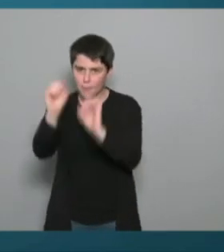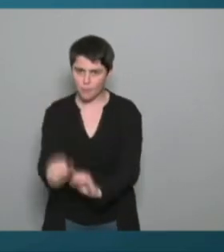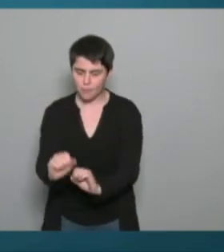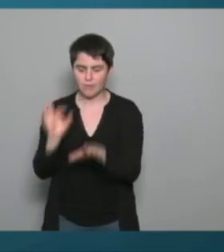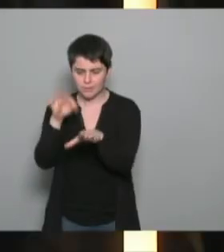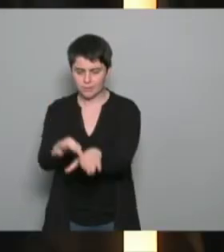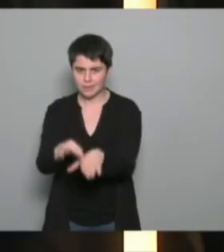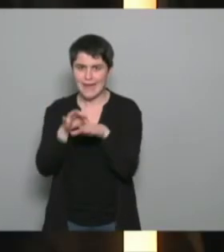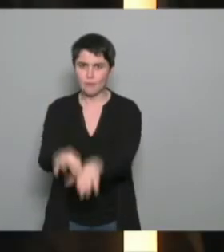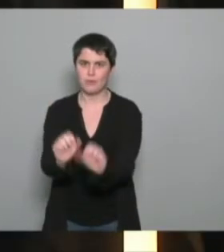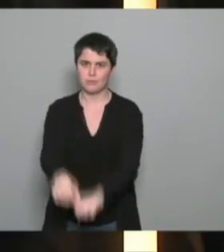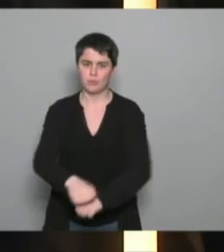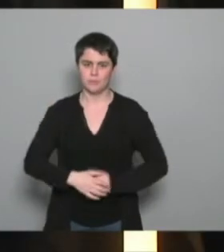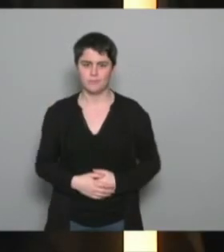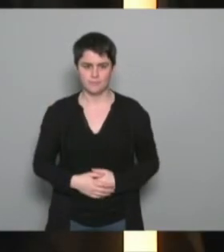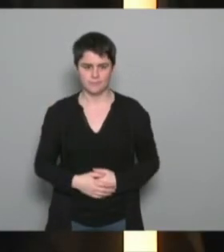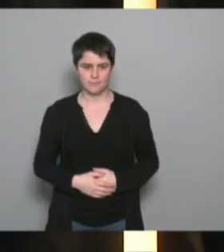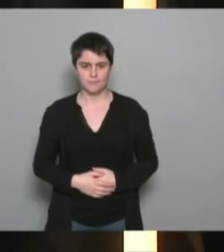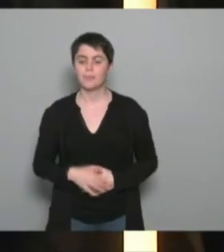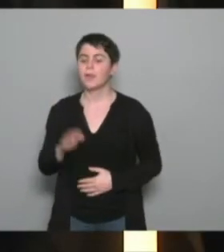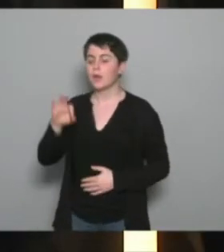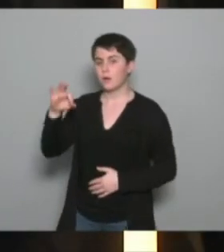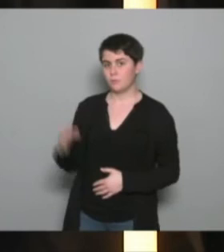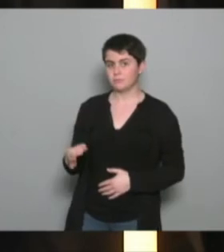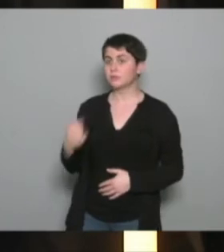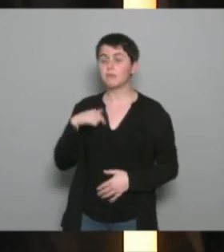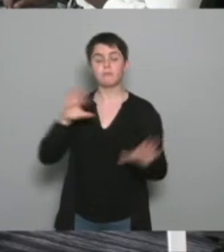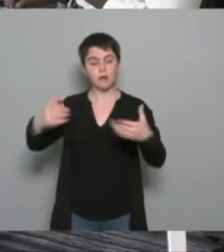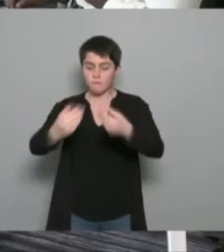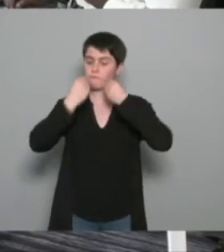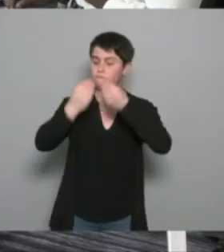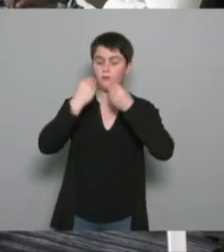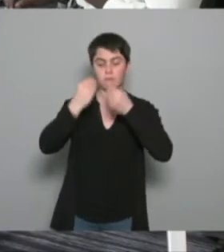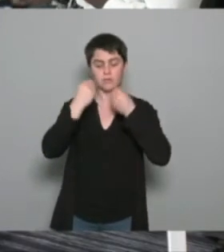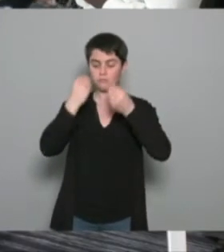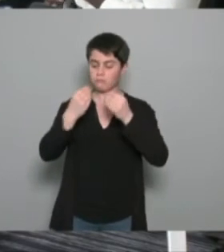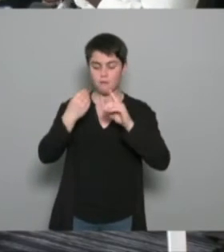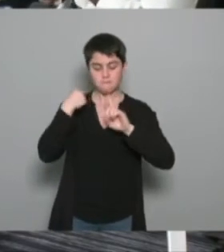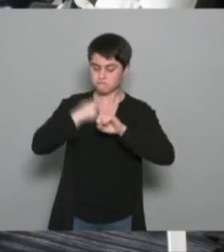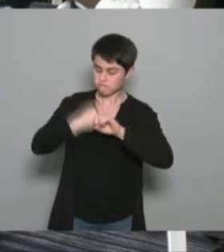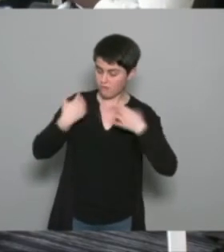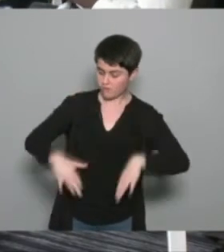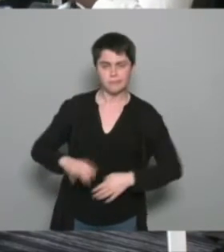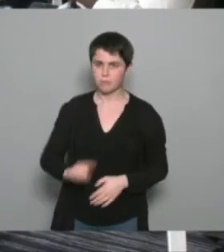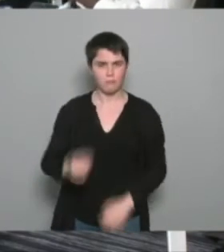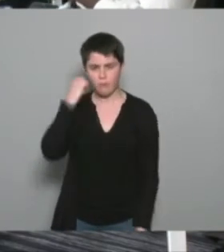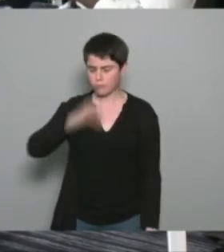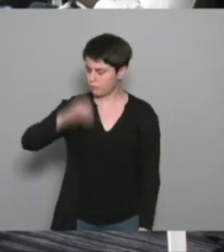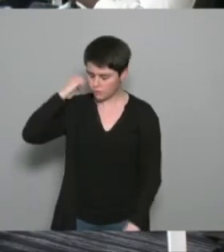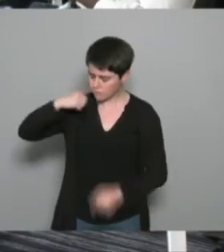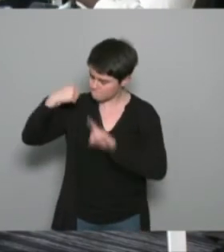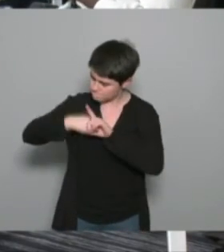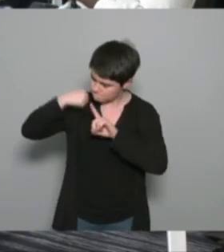alors je pense que après la formation la lutte continue je pense que c'est un combat de tous les jours et